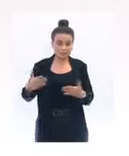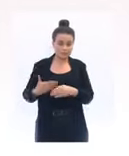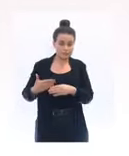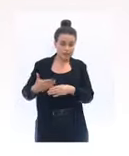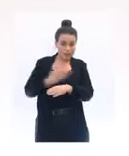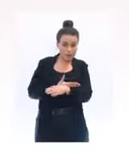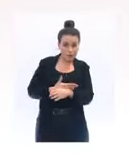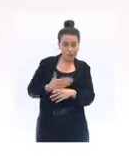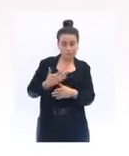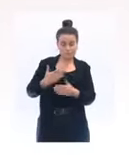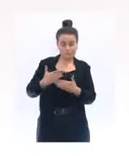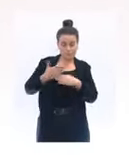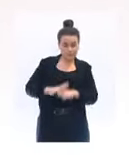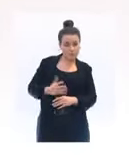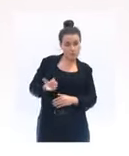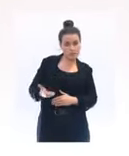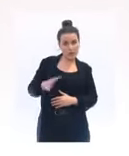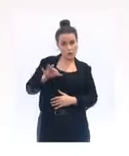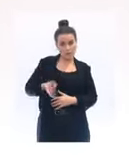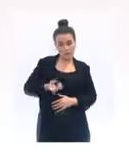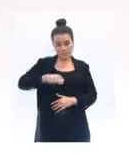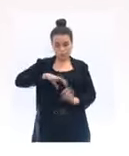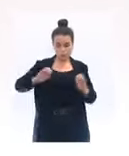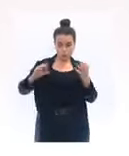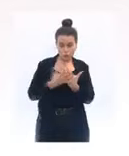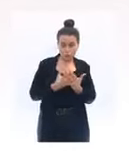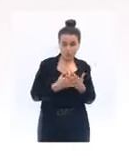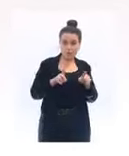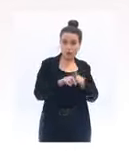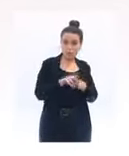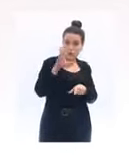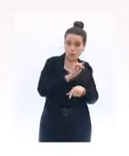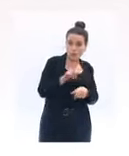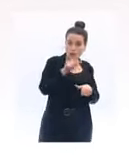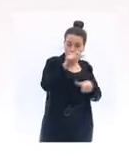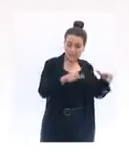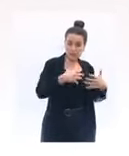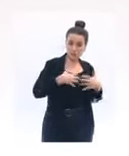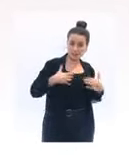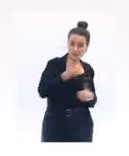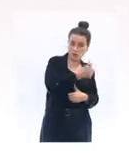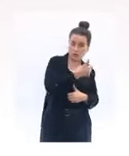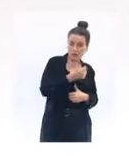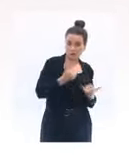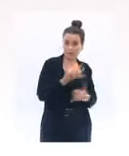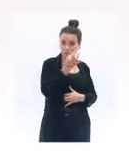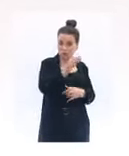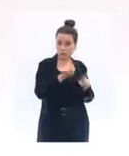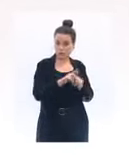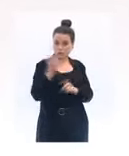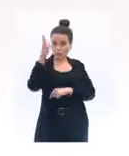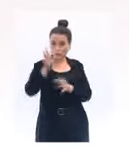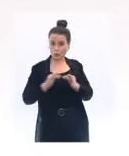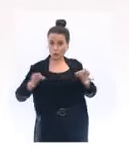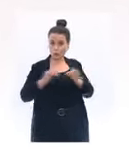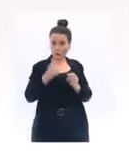Ce qui nous a surpris, ce qui a surpris les scientifiques eux-mêmes, en France comme ailleurs, c'est sa subite accélération